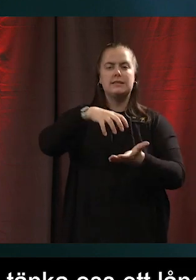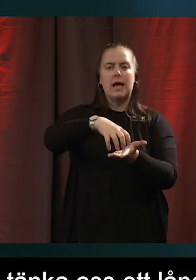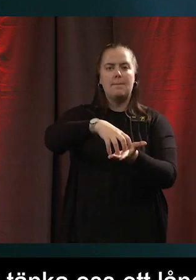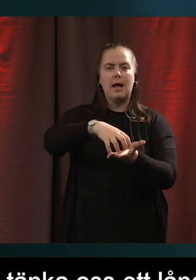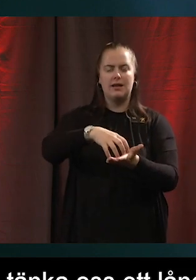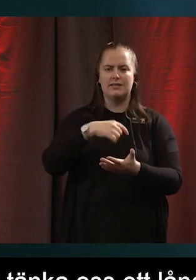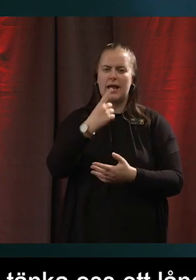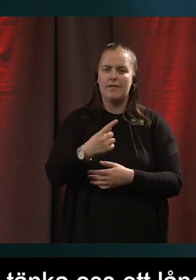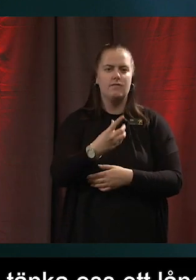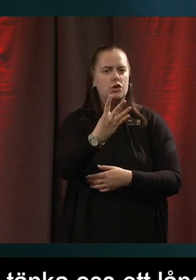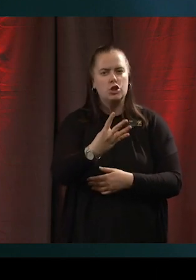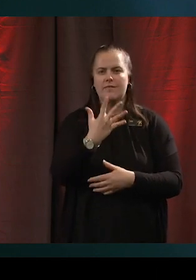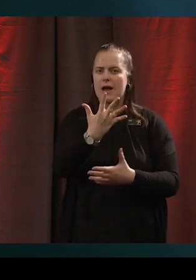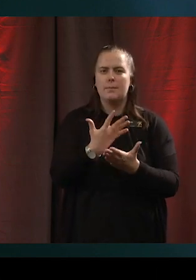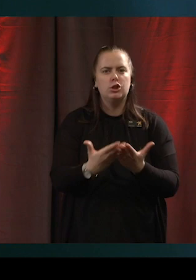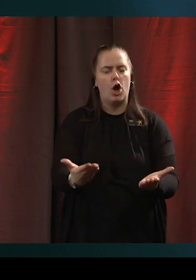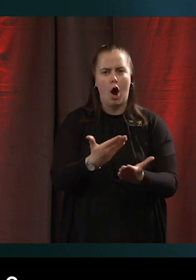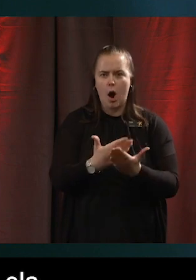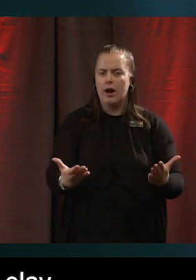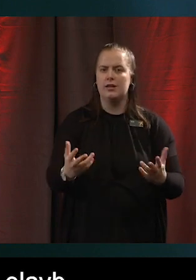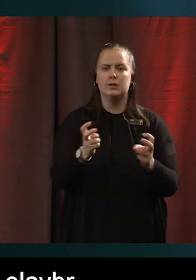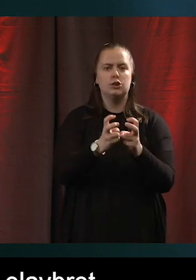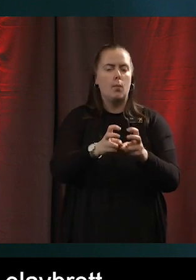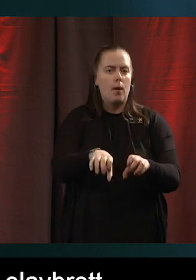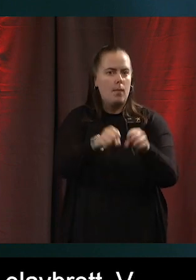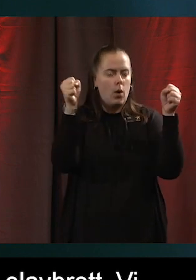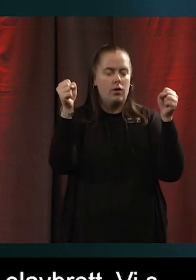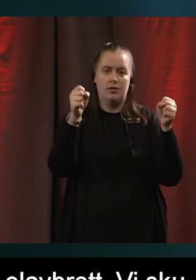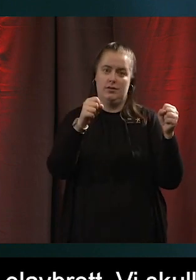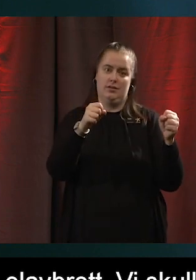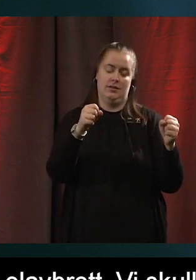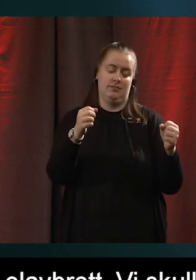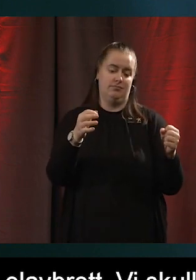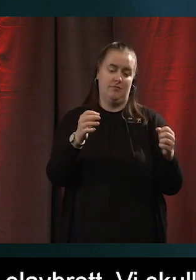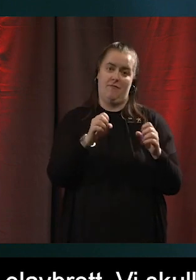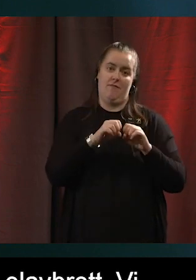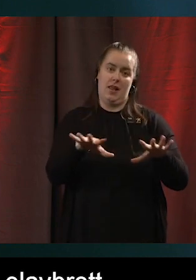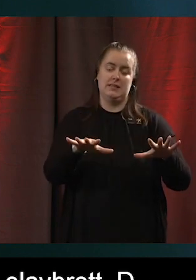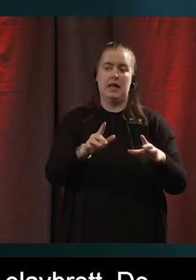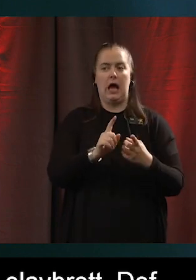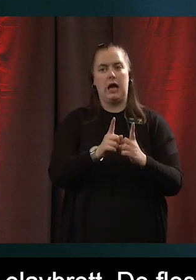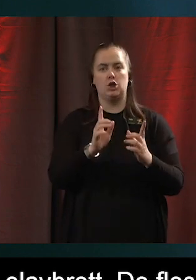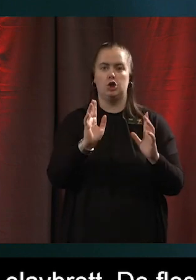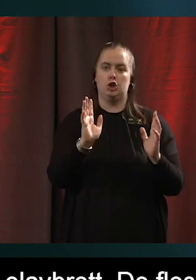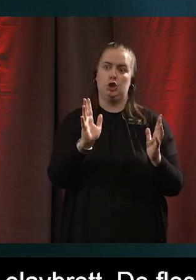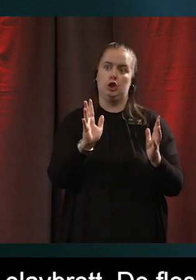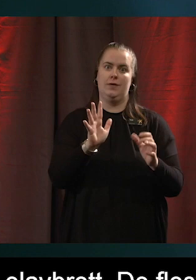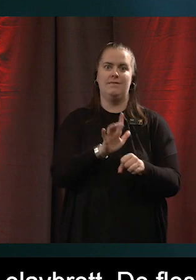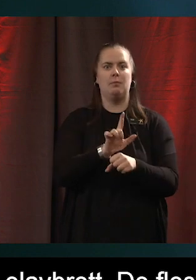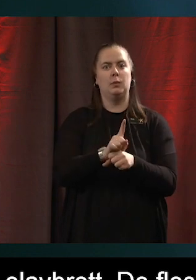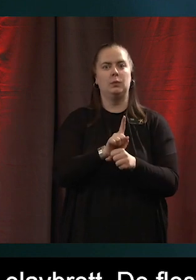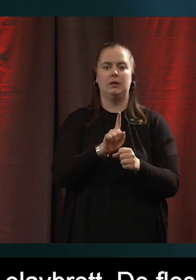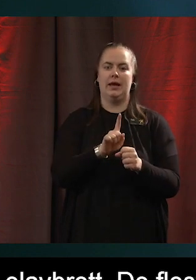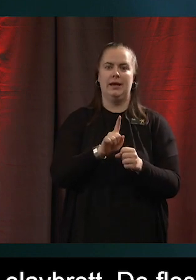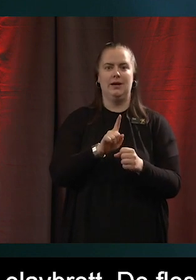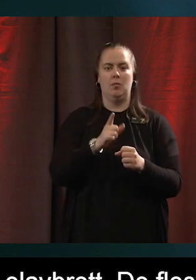fem dagars elavbrott. Vi skulle ju, vi skulle inte klara, alltså de flesta av oss klarar väl inte en kvart när telefonen är urladdad. Där